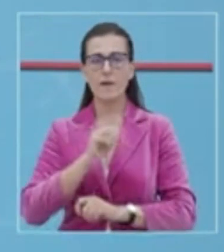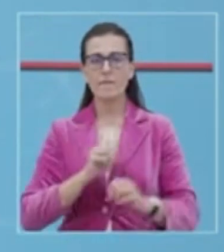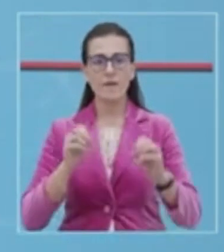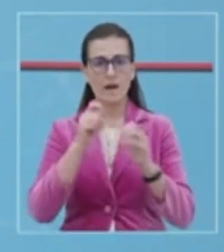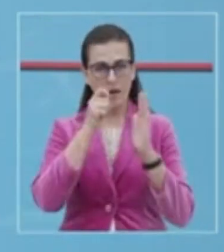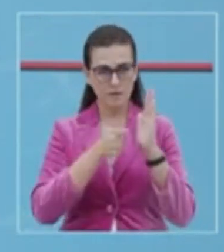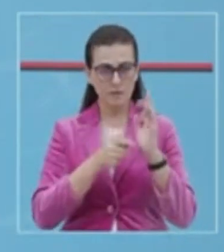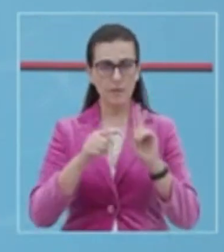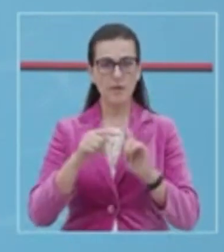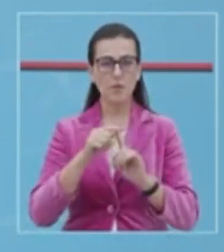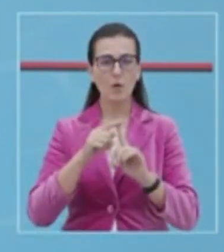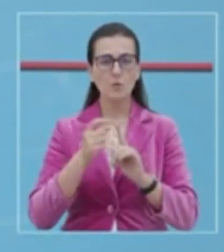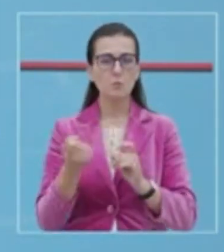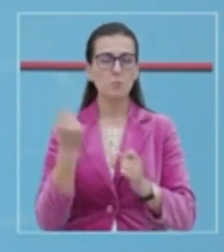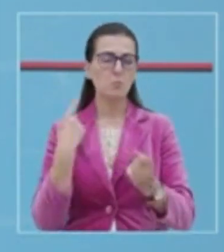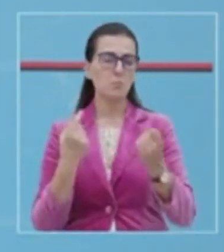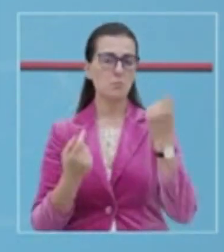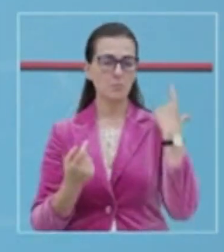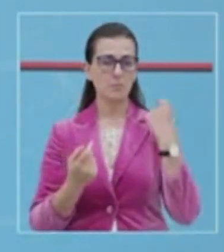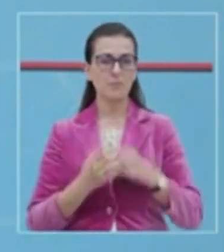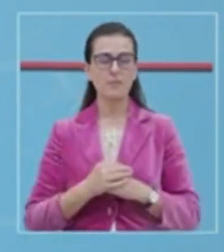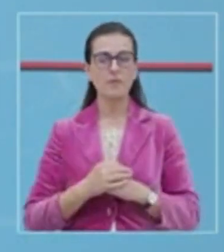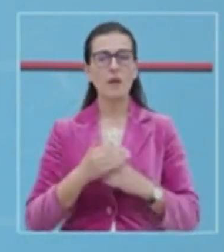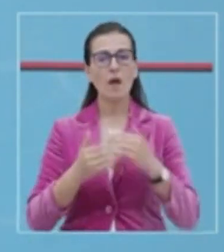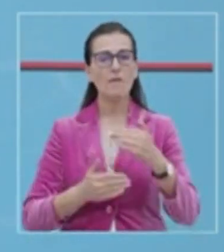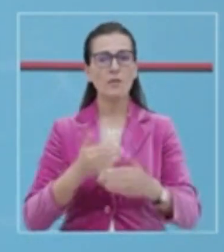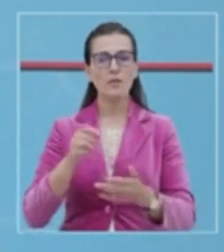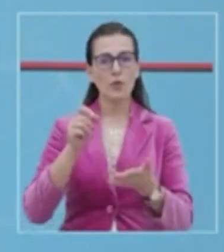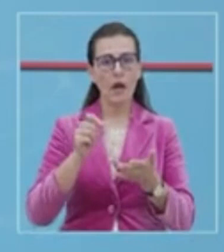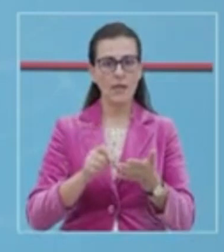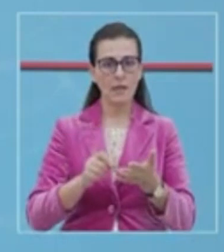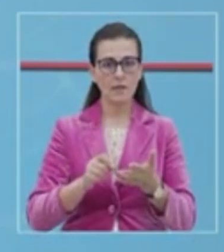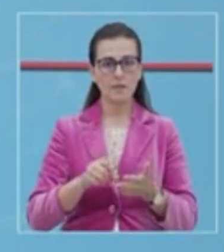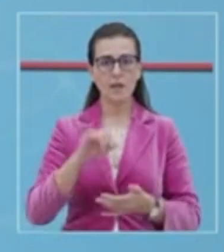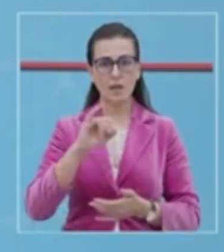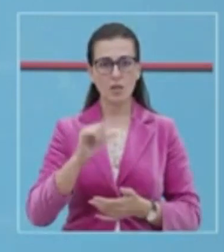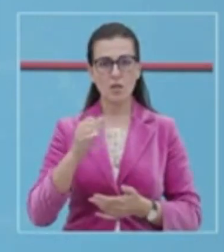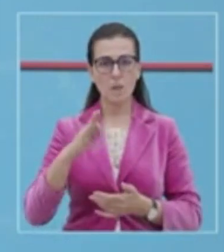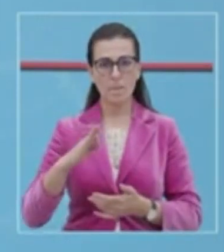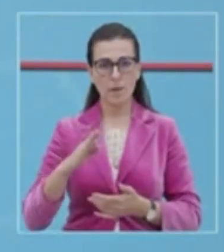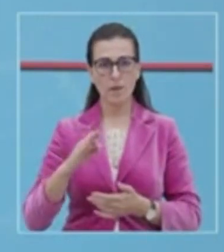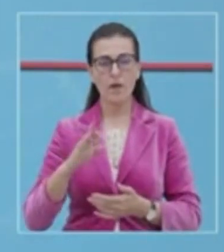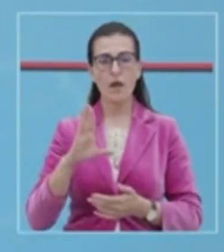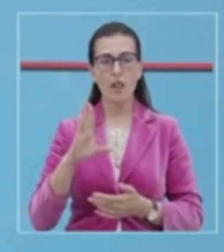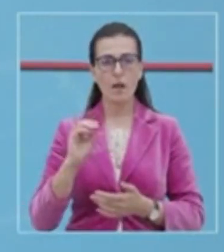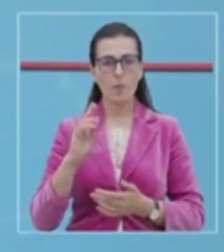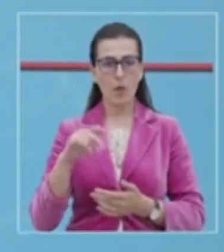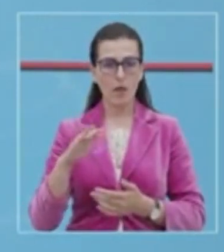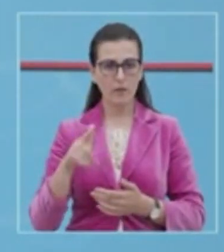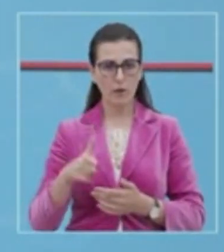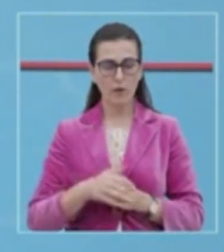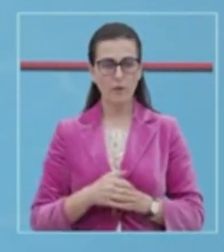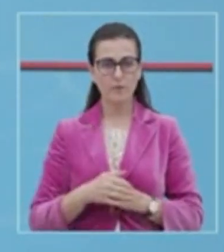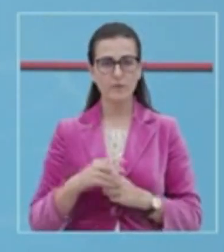batimi i regulave të përcaktuara. Dërko, kanë vjuar testimet në laboratorin e virologist në ISHP. Dërko,